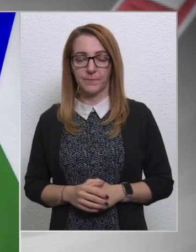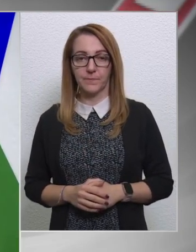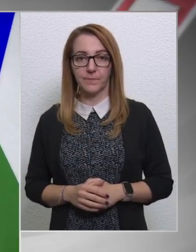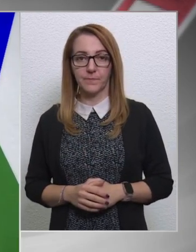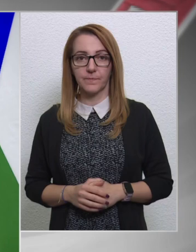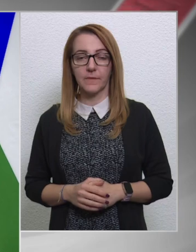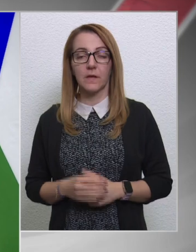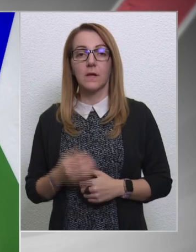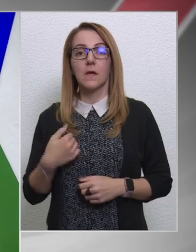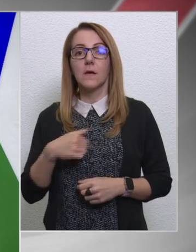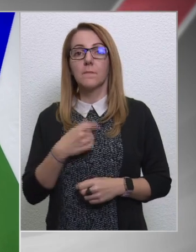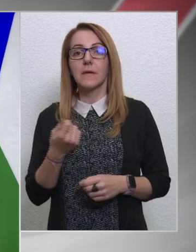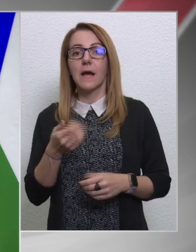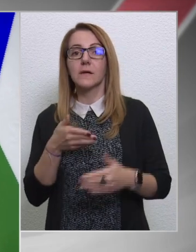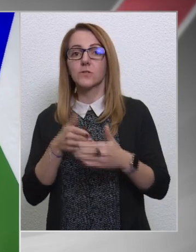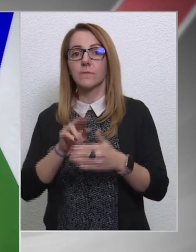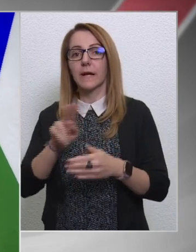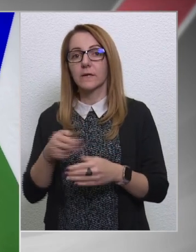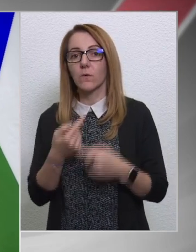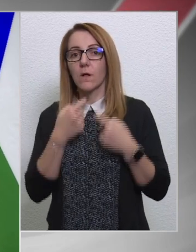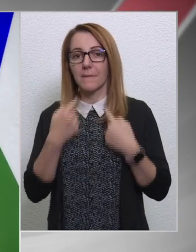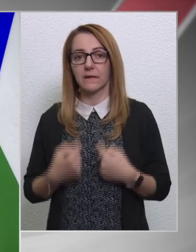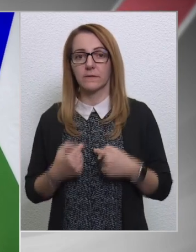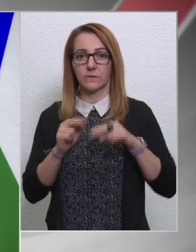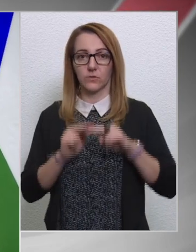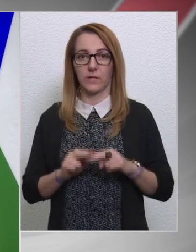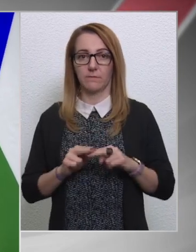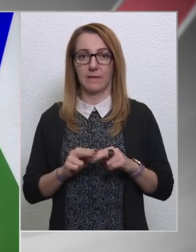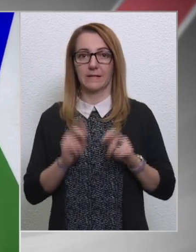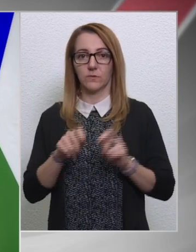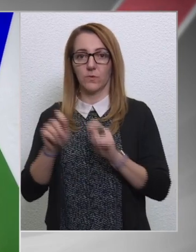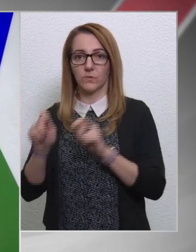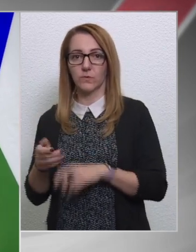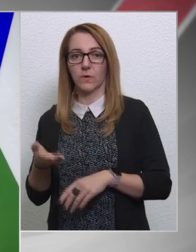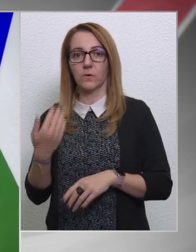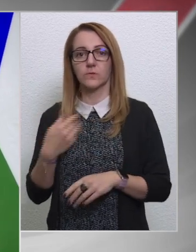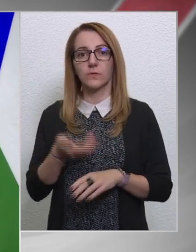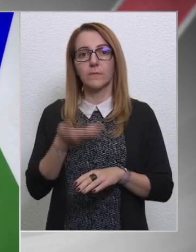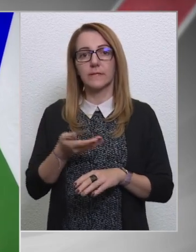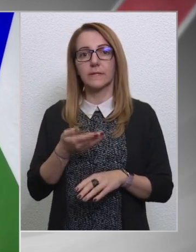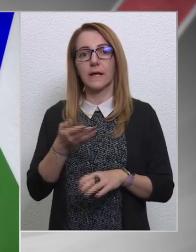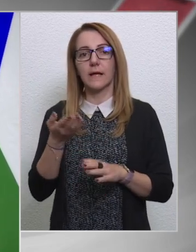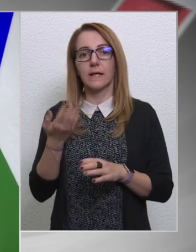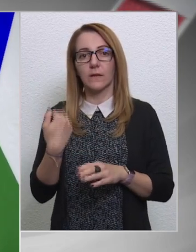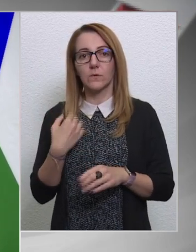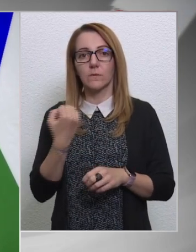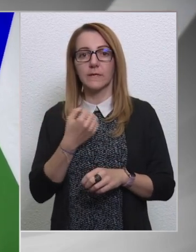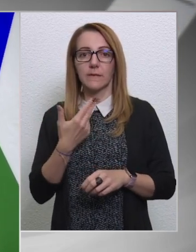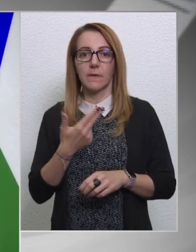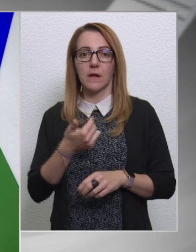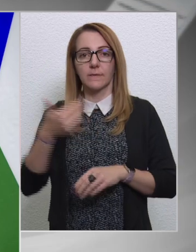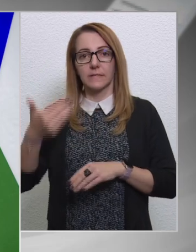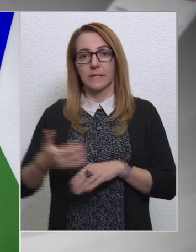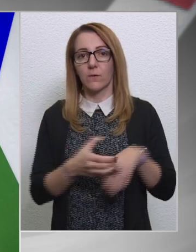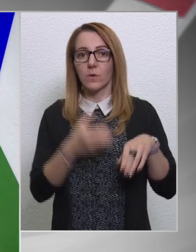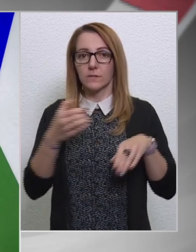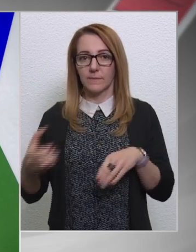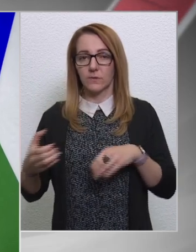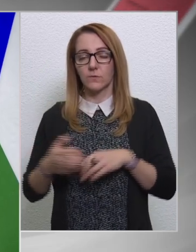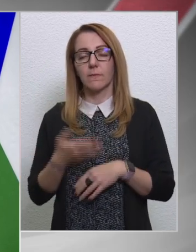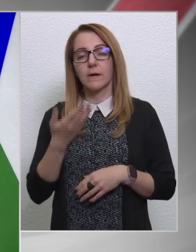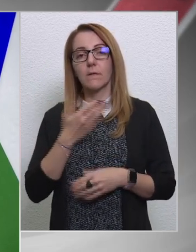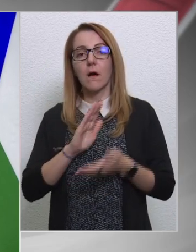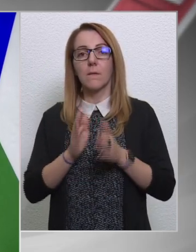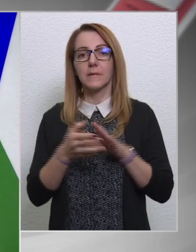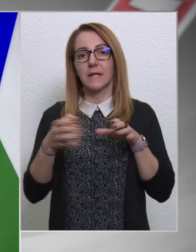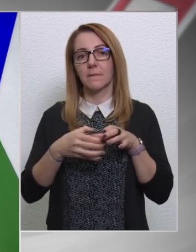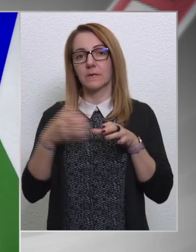Mi az ársapkákról meghatározott rendben döntünk, hogy örösen biztett el utább december 31-jéig hosszavítottuk meg, de a